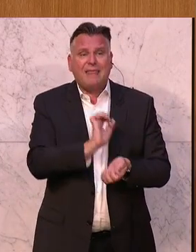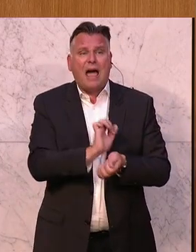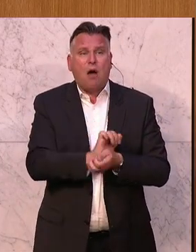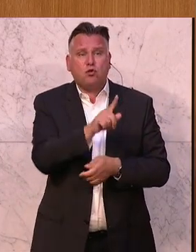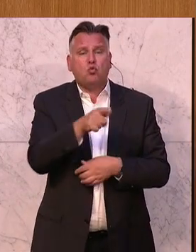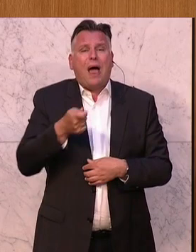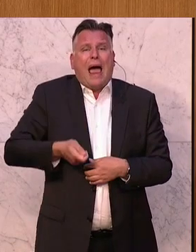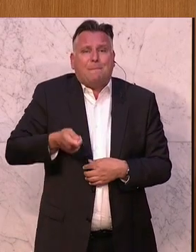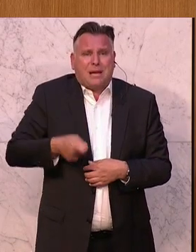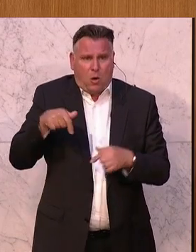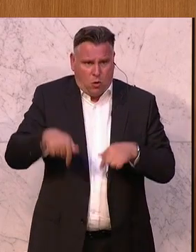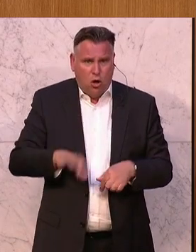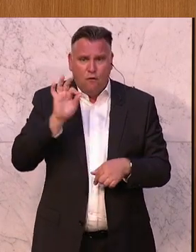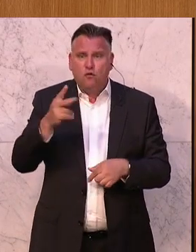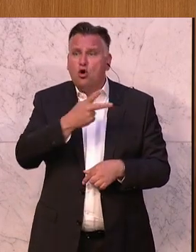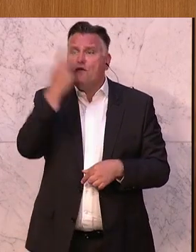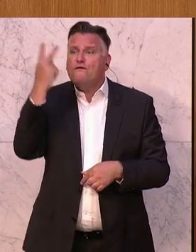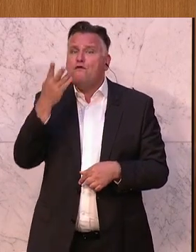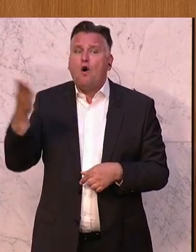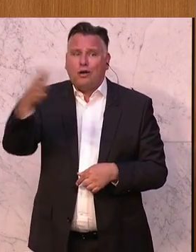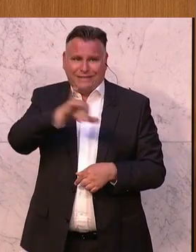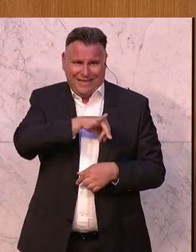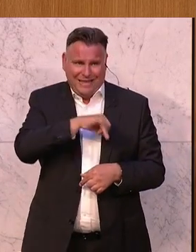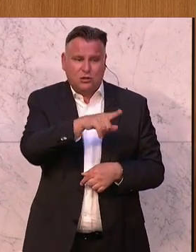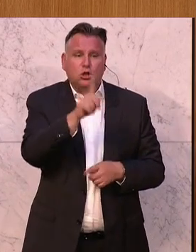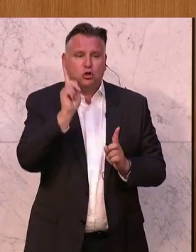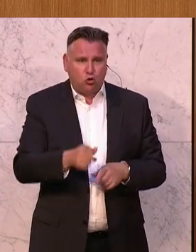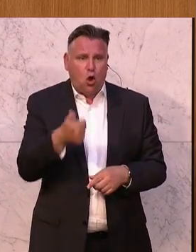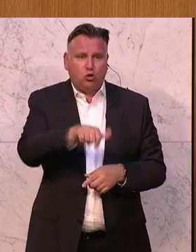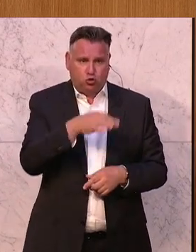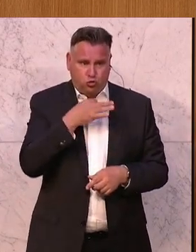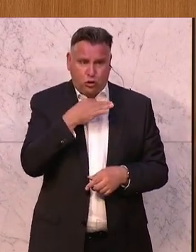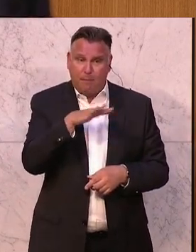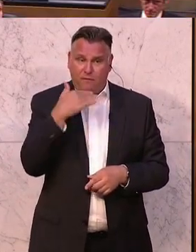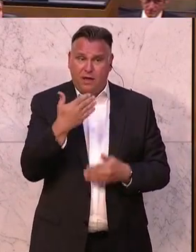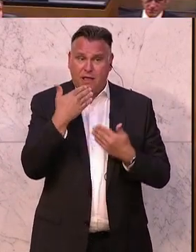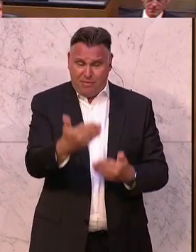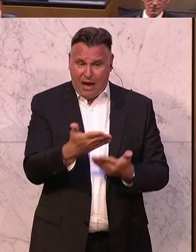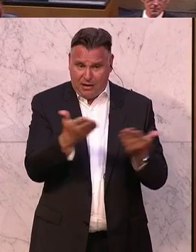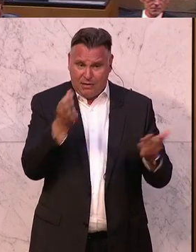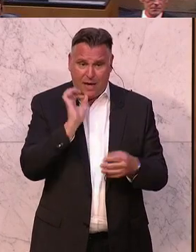Mandatar der Volksinteressen nach und stimmen hierzu. Vielen Dank, meine Damen und Herren.